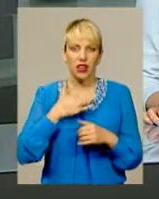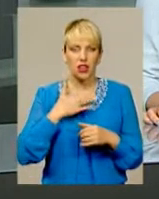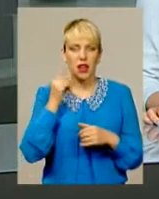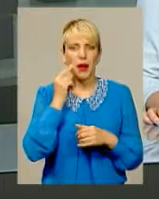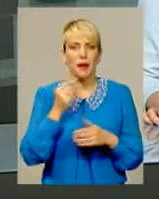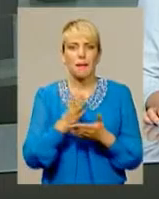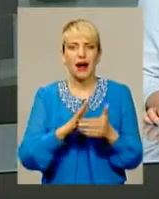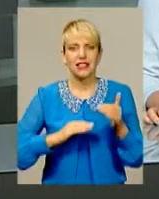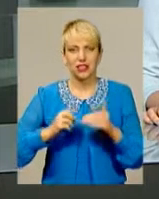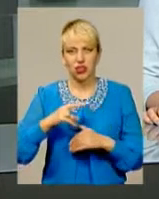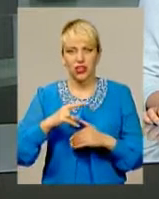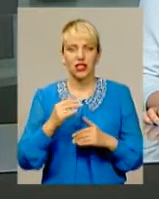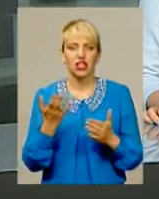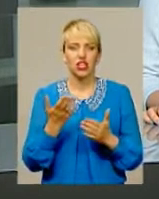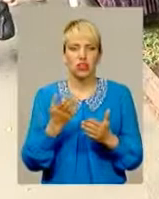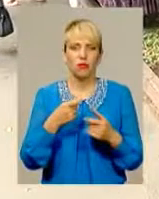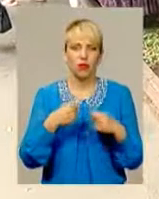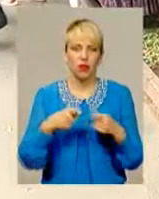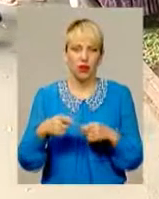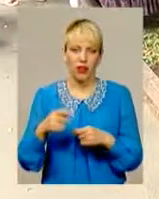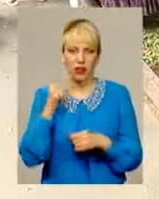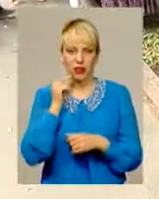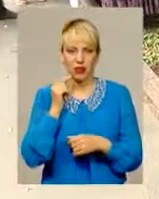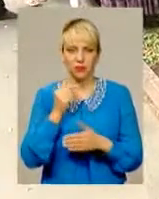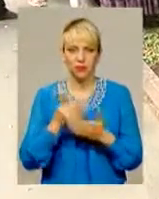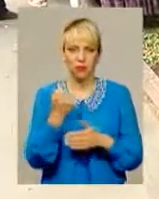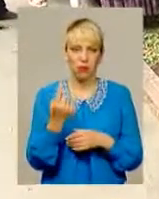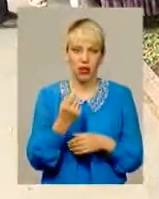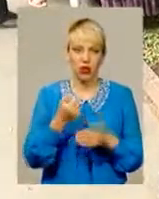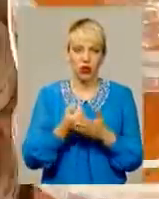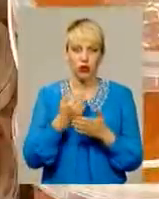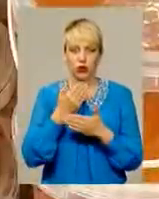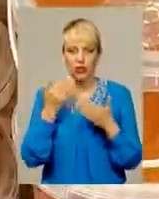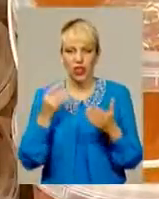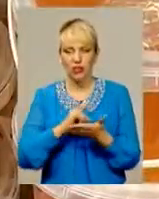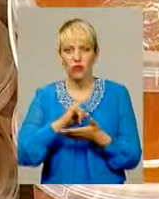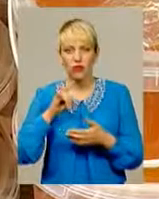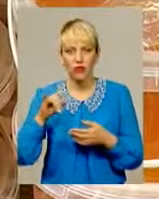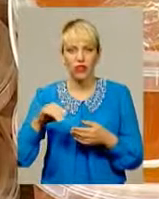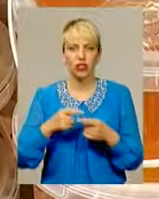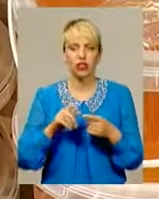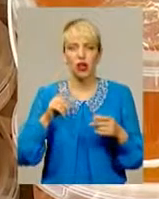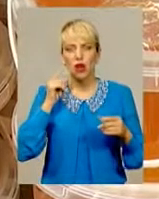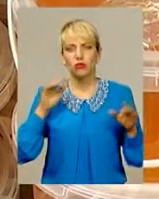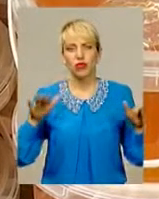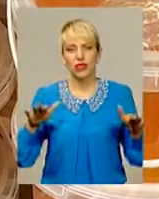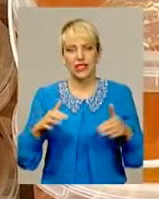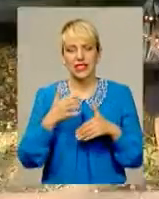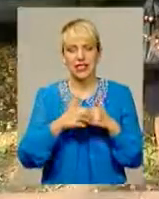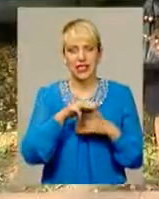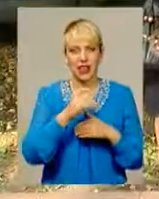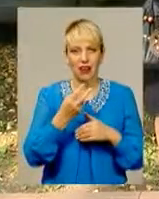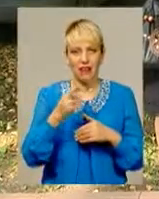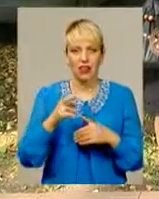збирали наші кореспонденти. Від першого й до останнього виліту бджоли з середини травня й до холодів хмельничанин